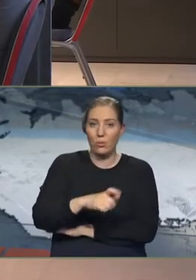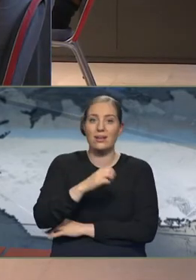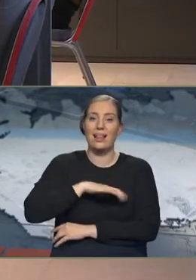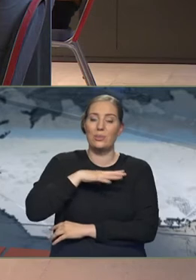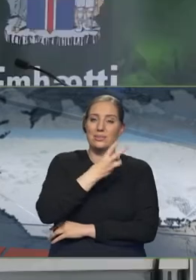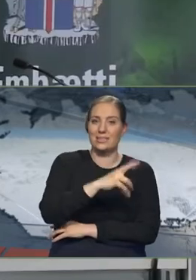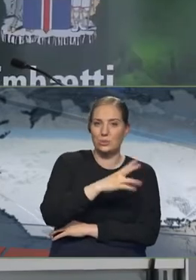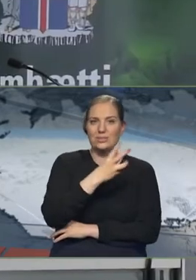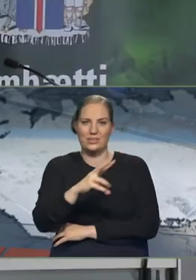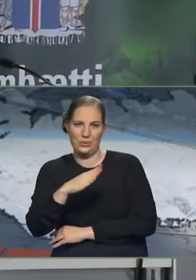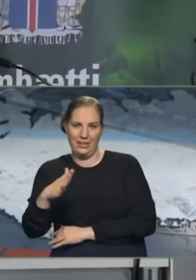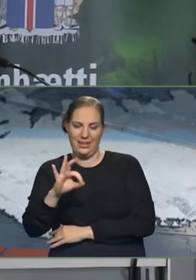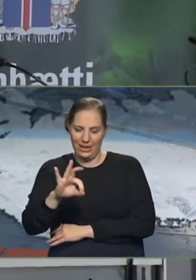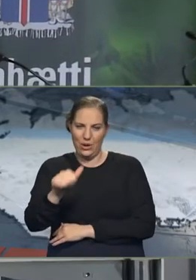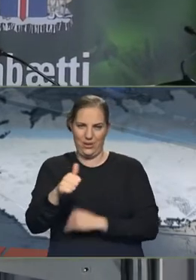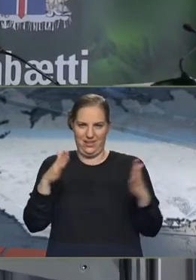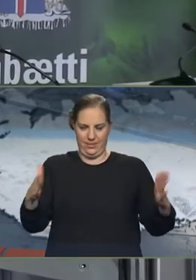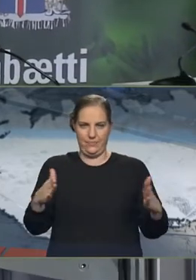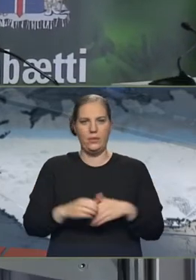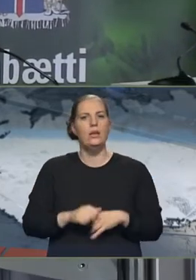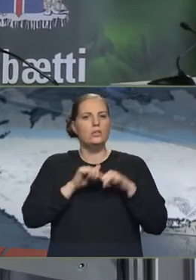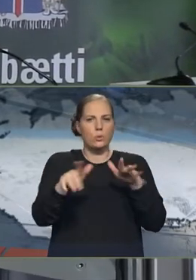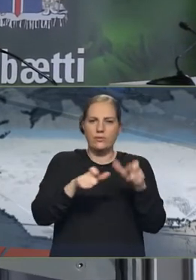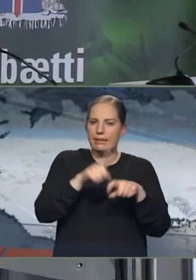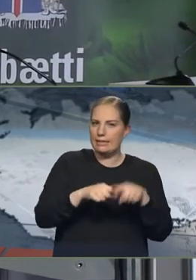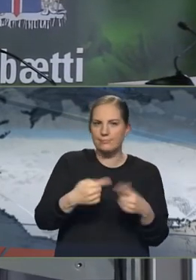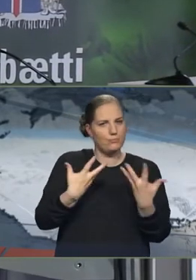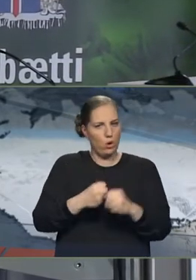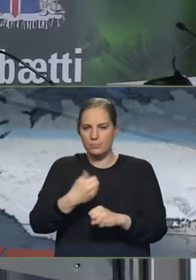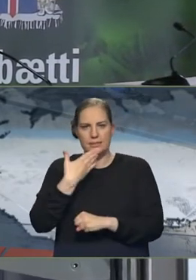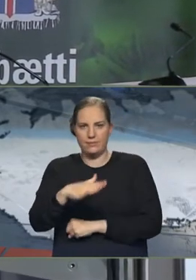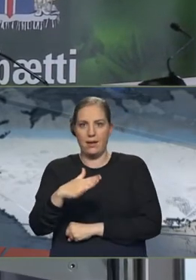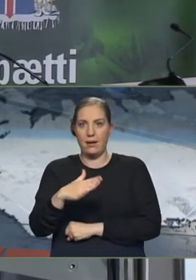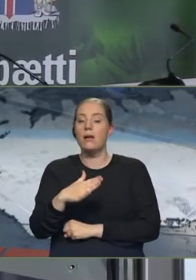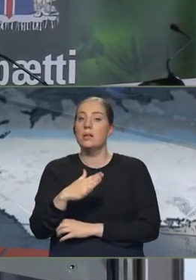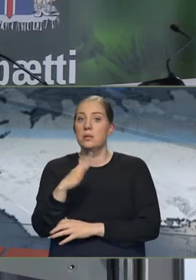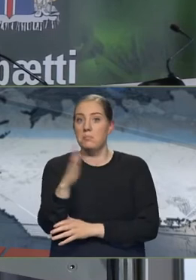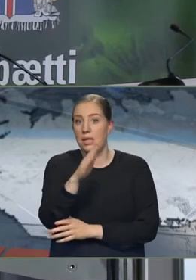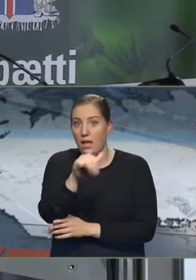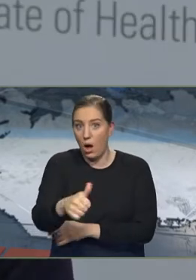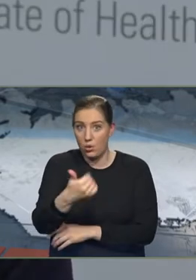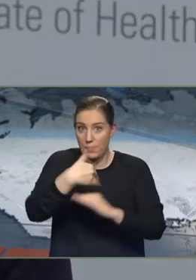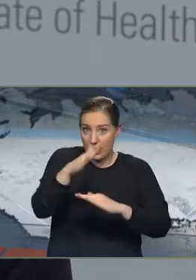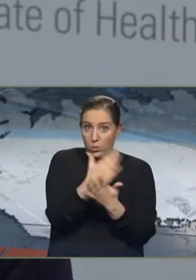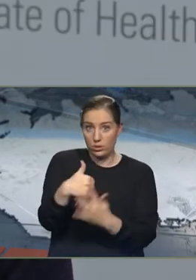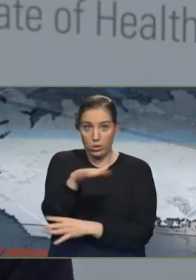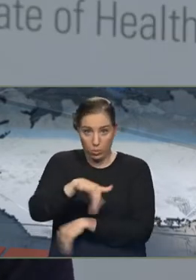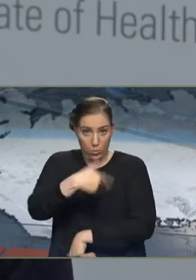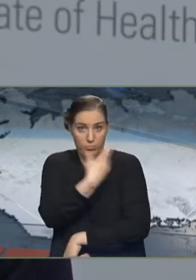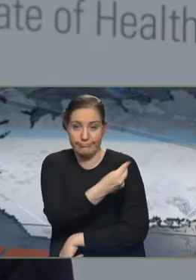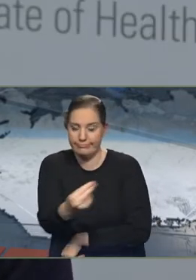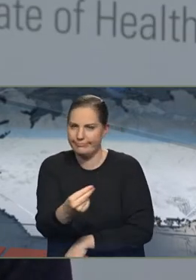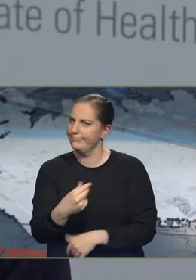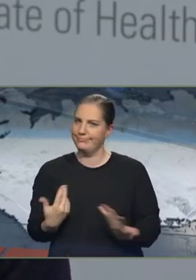69 ára. Svóttvarnarlegnir segist ekki geta svarað því hvort búið verða bólusetja meirinleita þjóðarinnar um mitt ár. Það ræðist að því